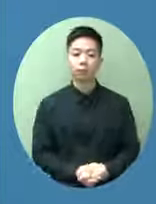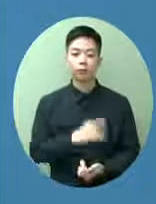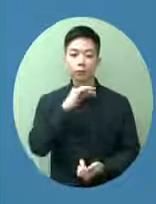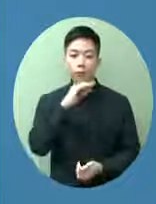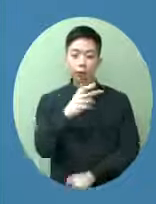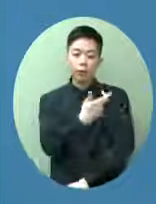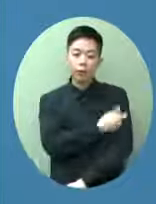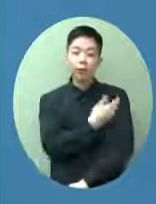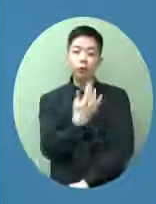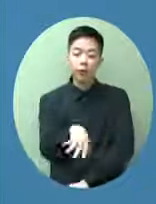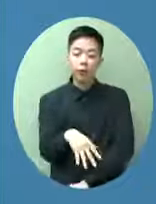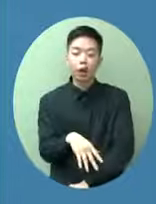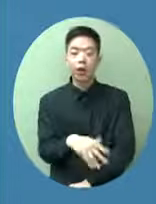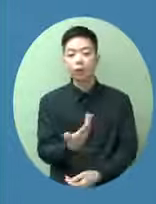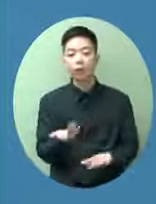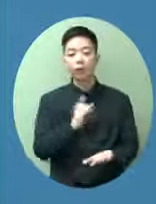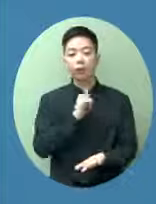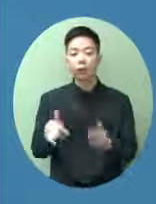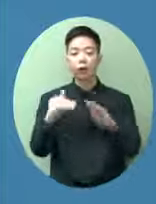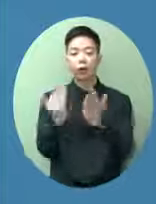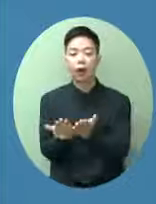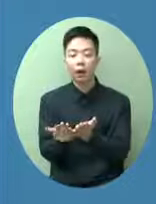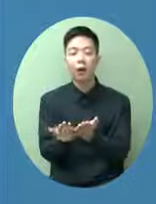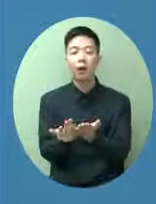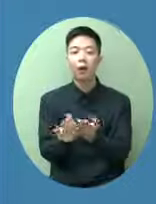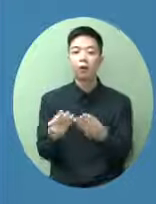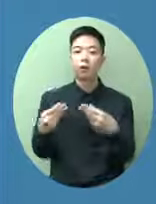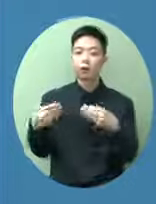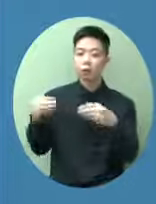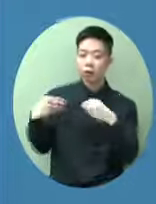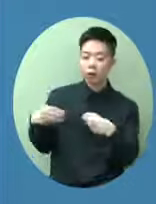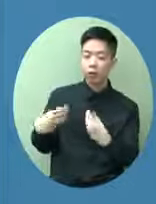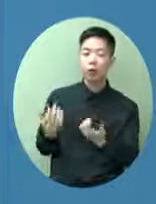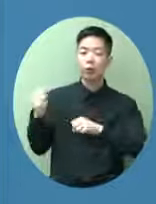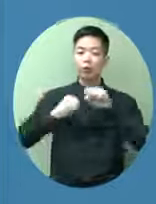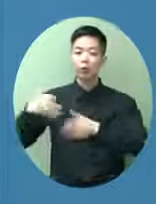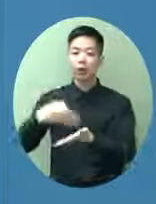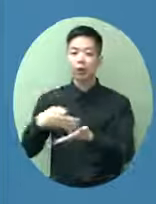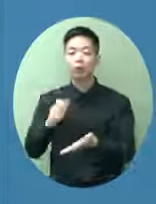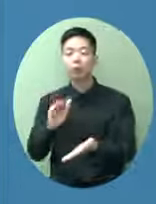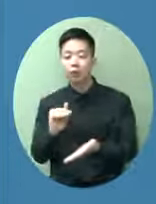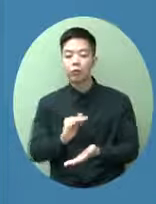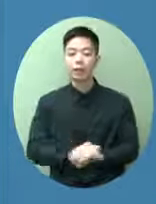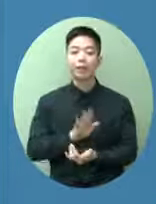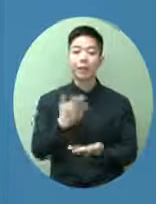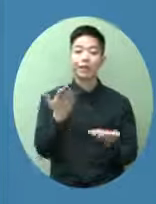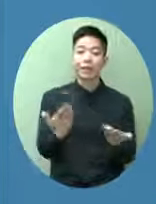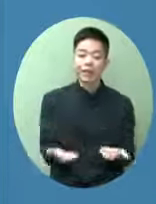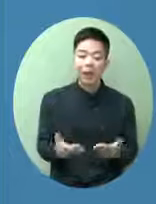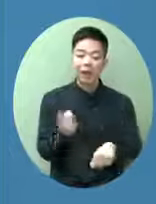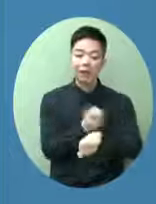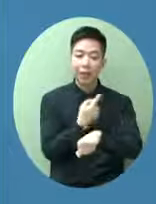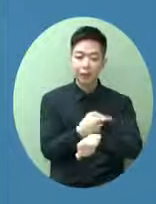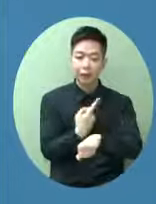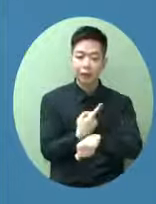入繼續在這個學校接受面授課程繼續去參加活動但是暫時沒有一個